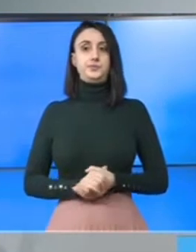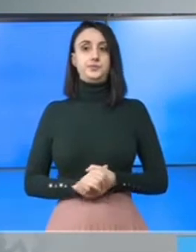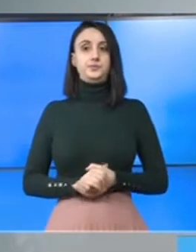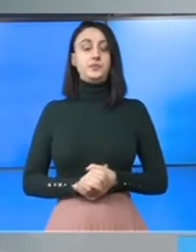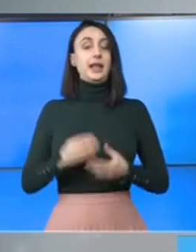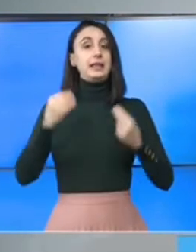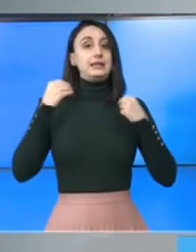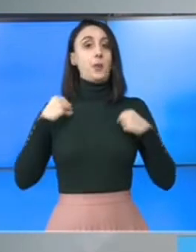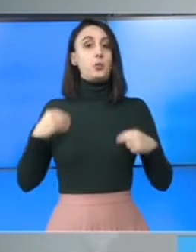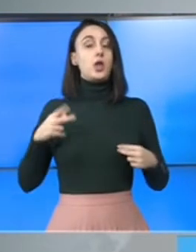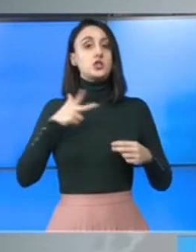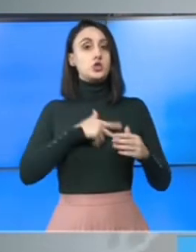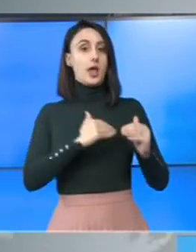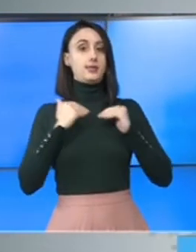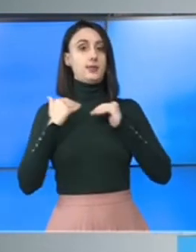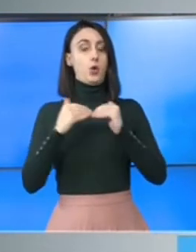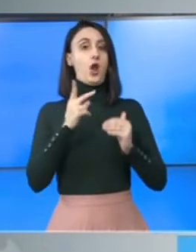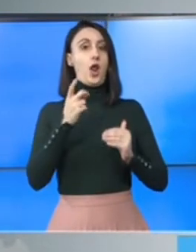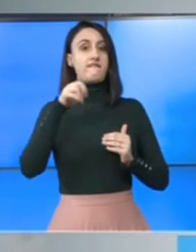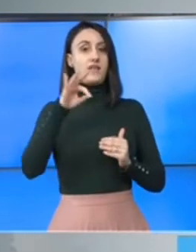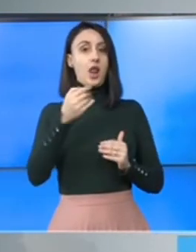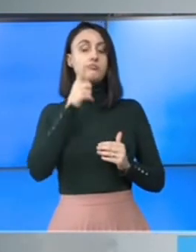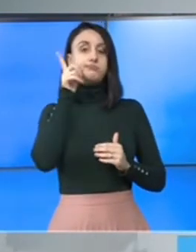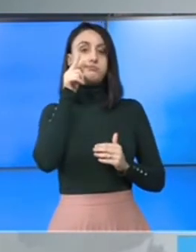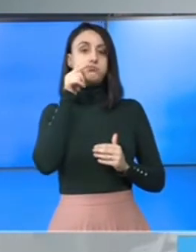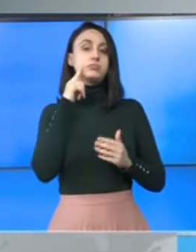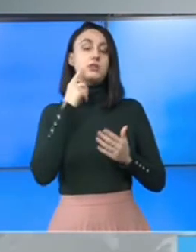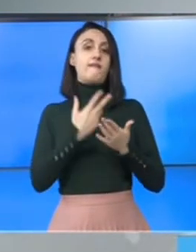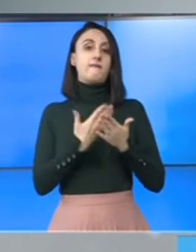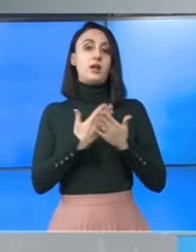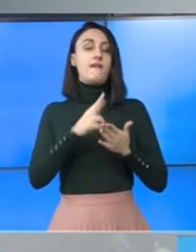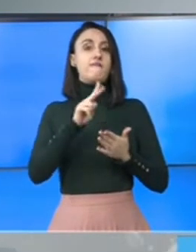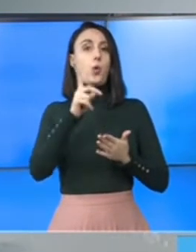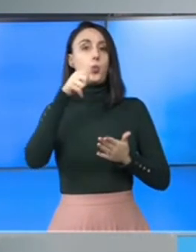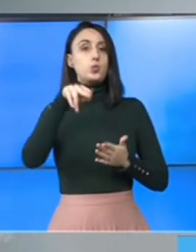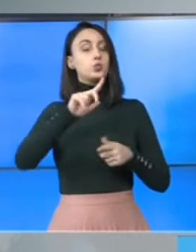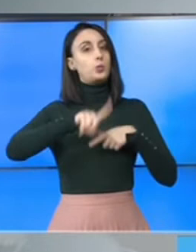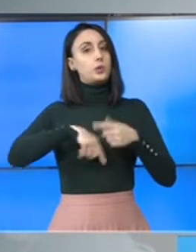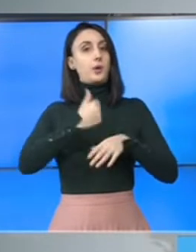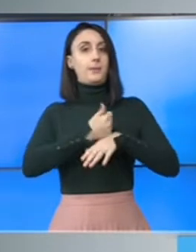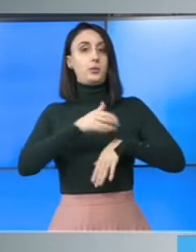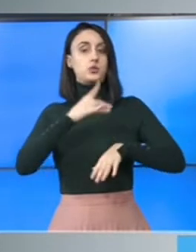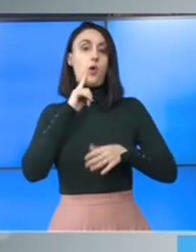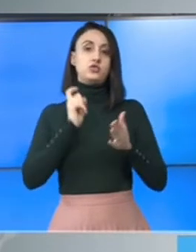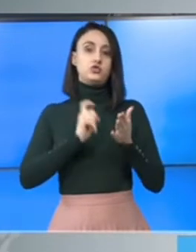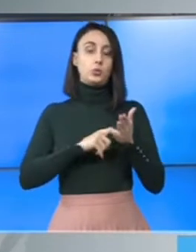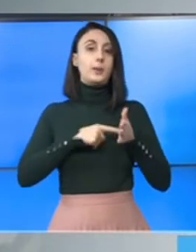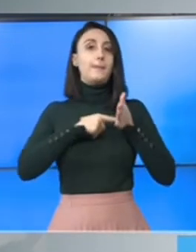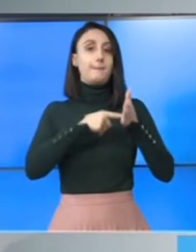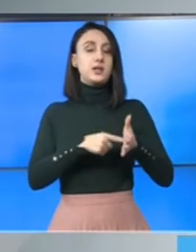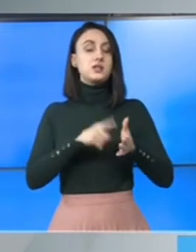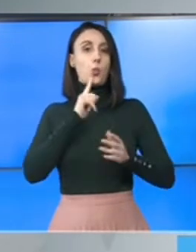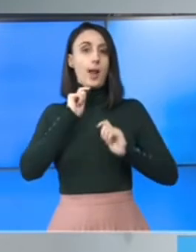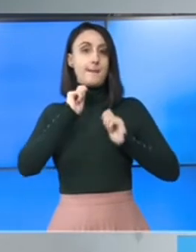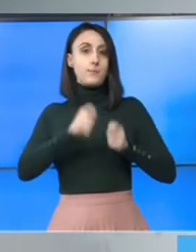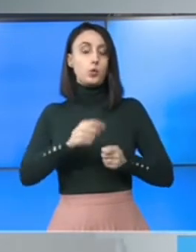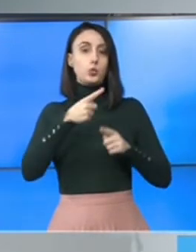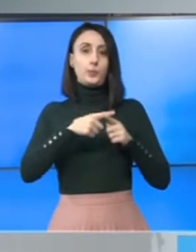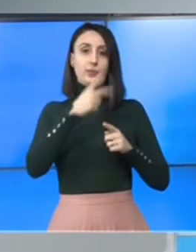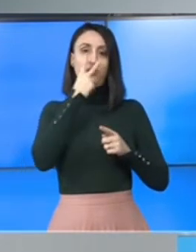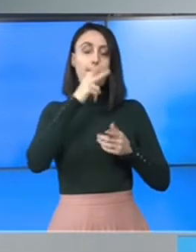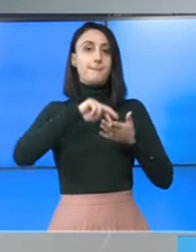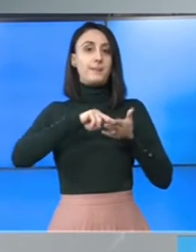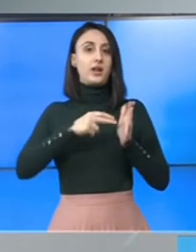Deputatul PSD Alexandru Rafila l-a ironizat pe Vlad Voiculescu după ce premierul Câțui a cerut să prezintă un raport cu privire la